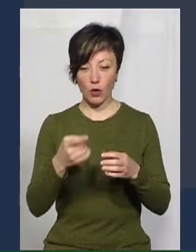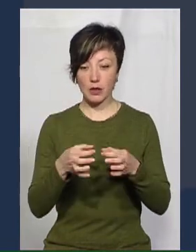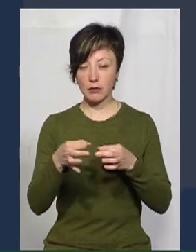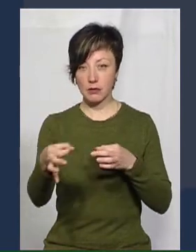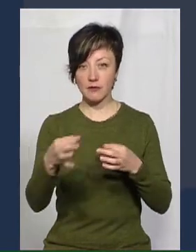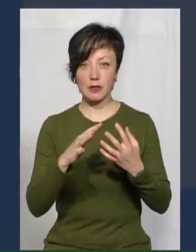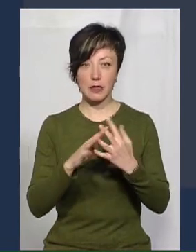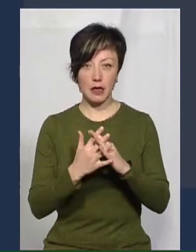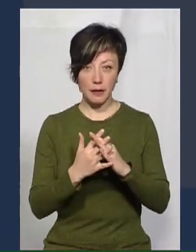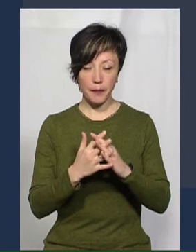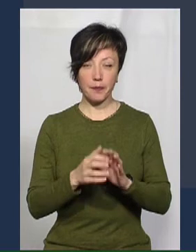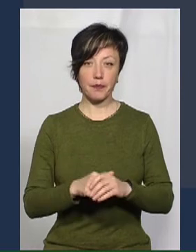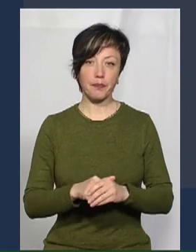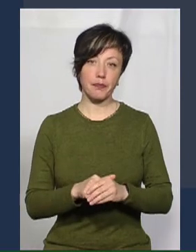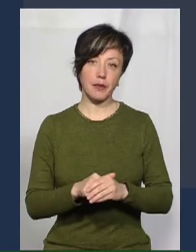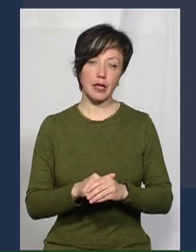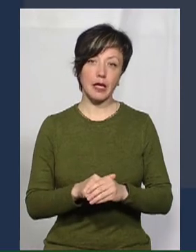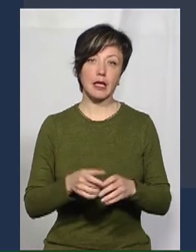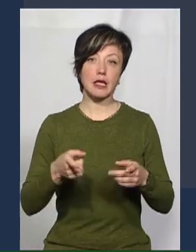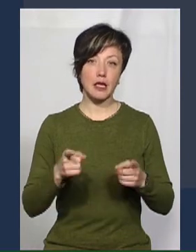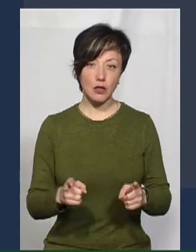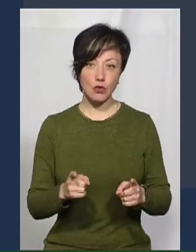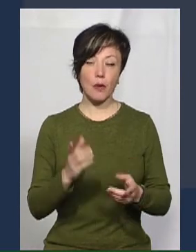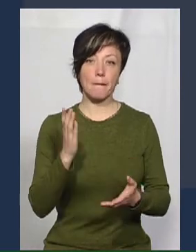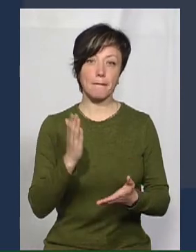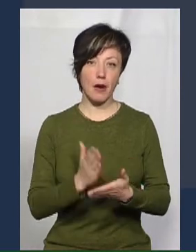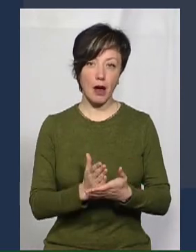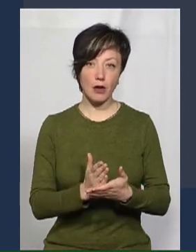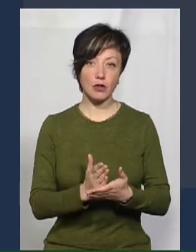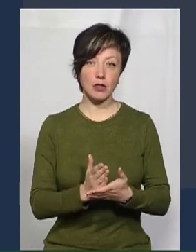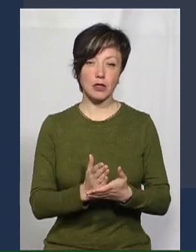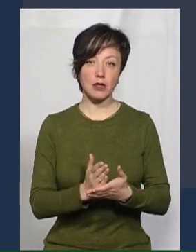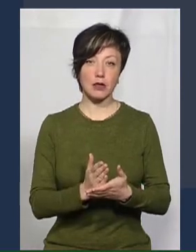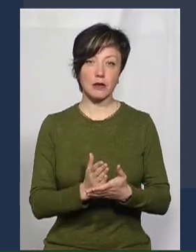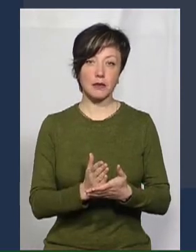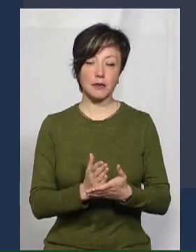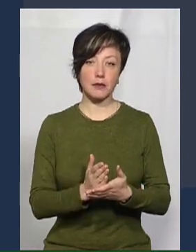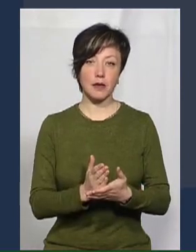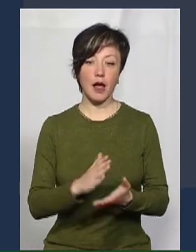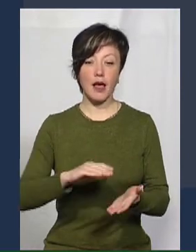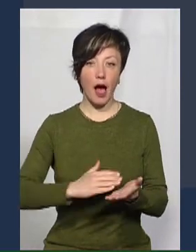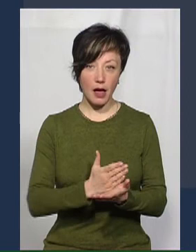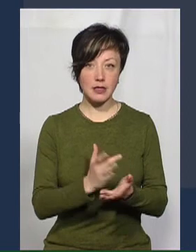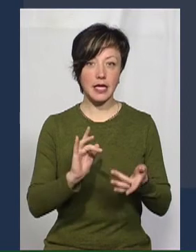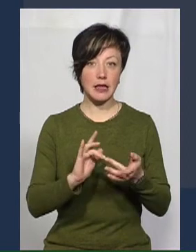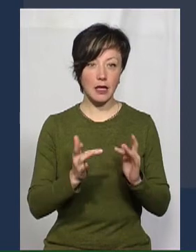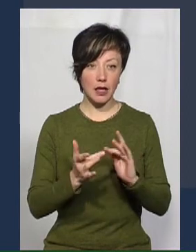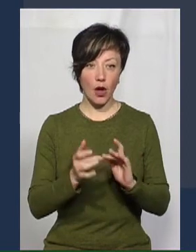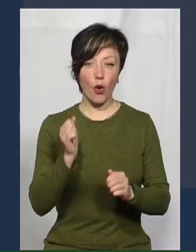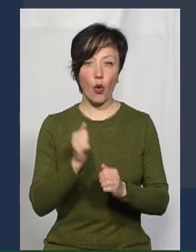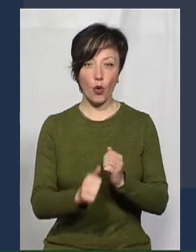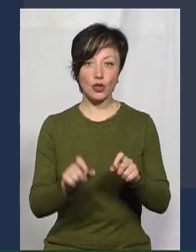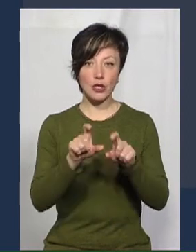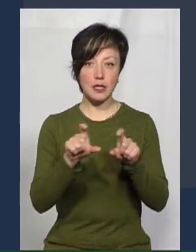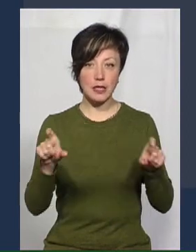місцевості. Дійсно, маючи, скажімо так, якісний інтернет, кожен